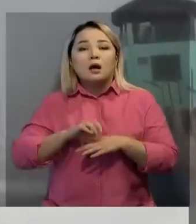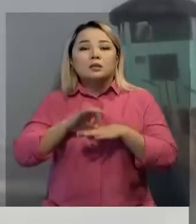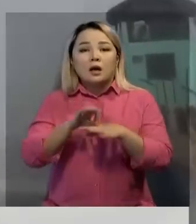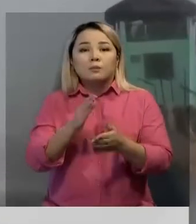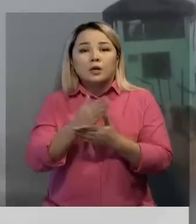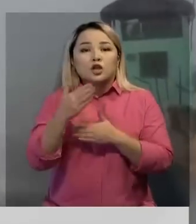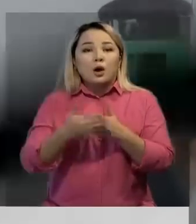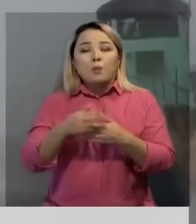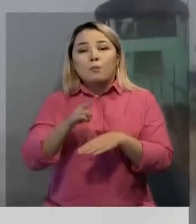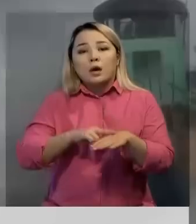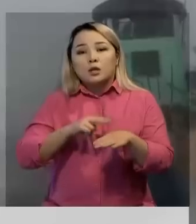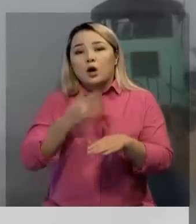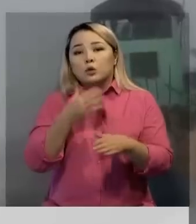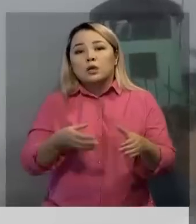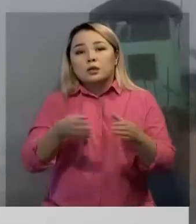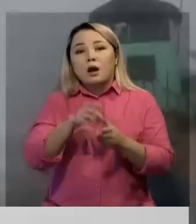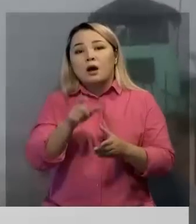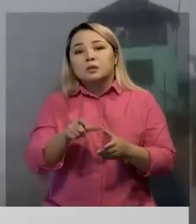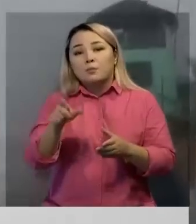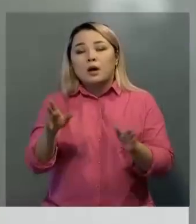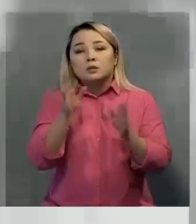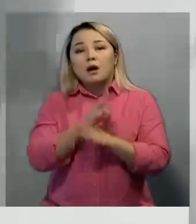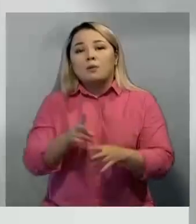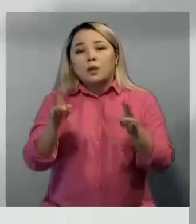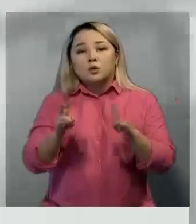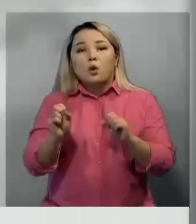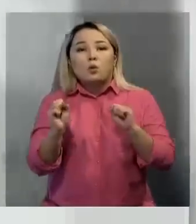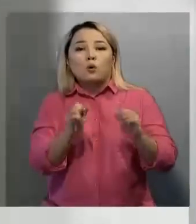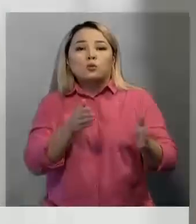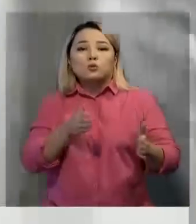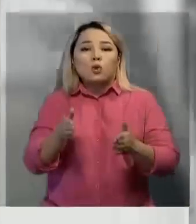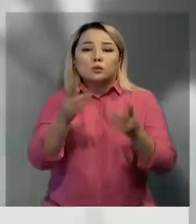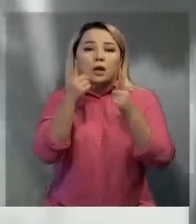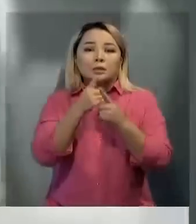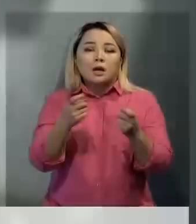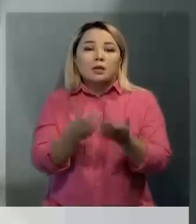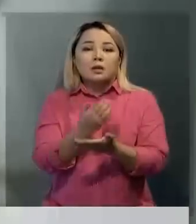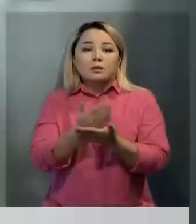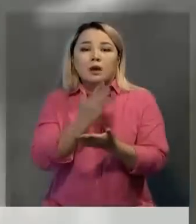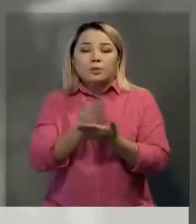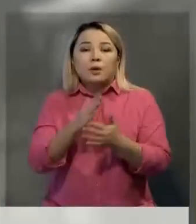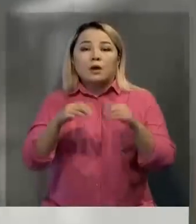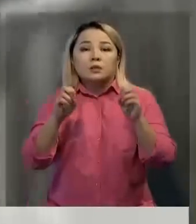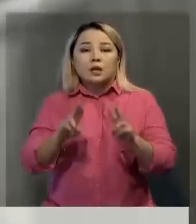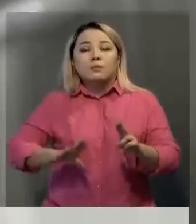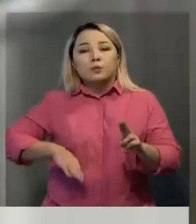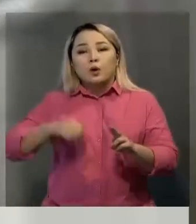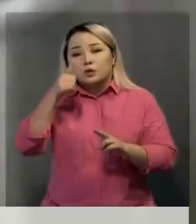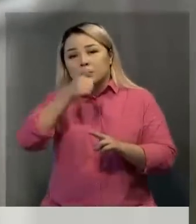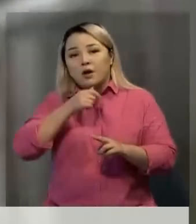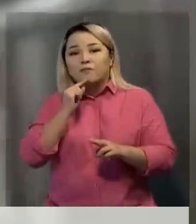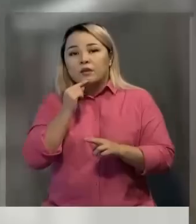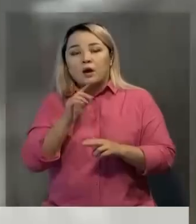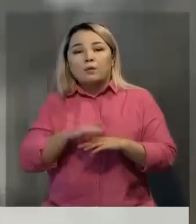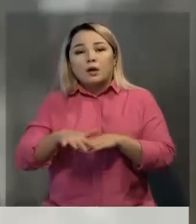тап керет ұлттық палесі өкілдері азаматтарды таби еапаттан қорғану жолдарын қарастыруға жақырат. Мамандар болса, кейінгі жылдары Филиппин